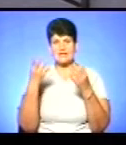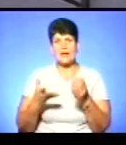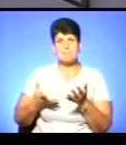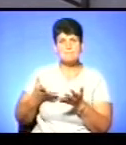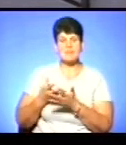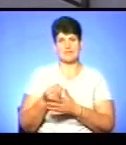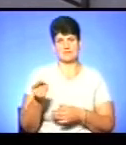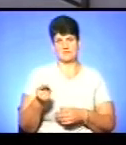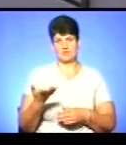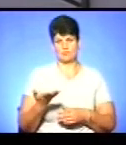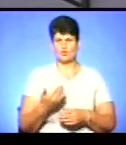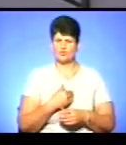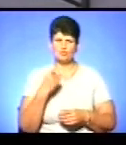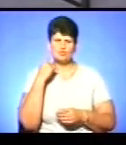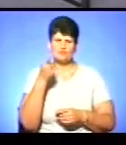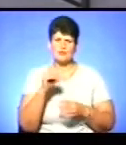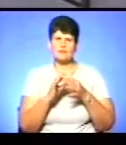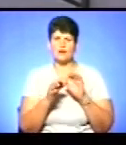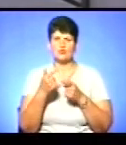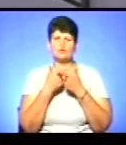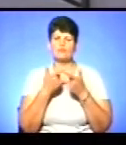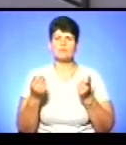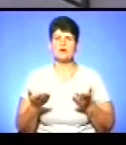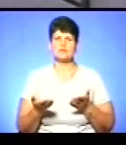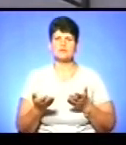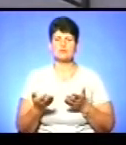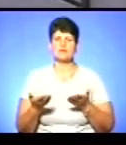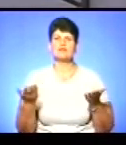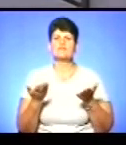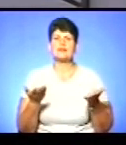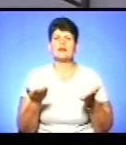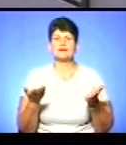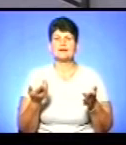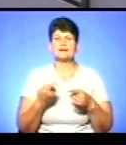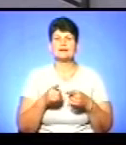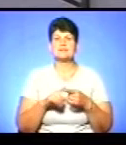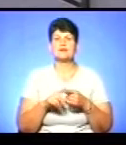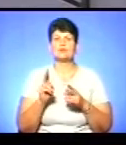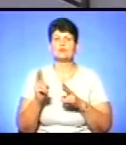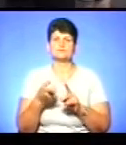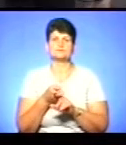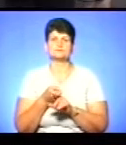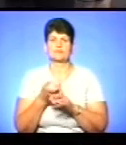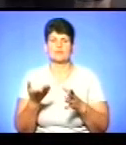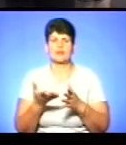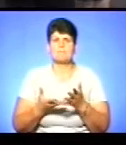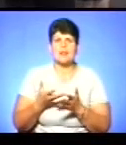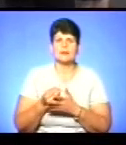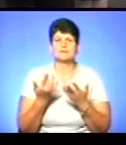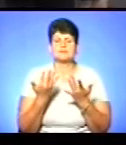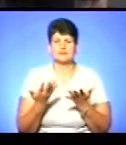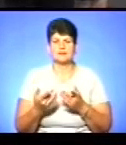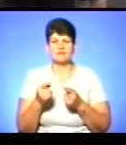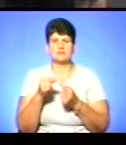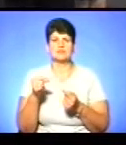Тернополі. Хочеться почути більш детальну інформацію, яких це стосується, яка це плата, як вона буде